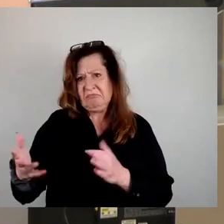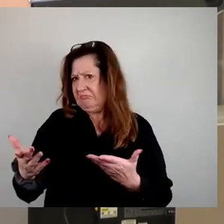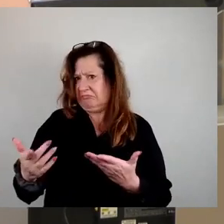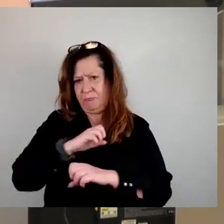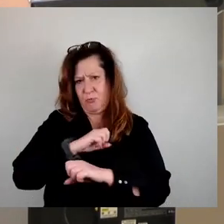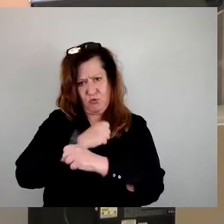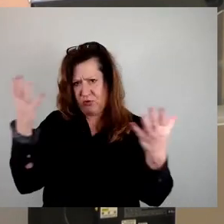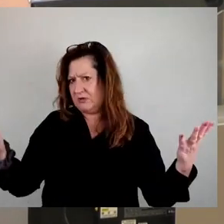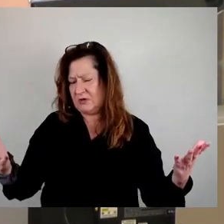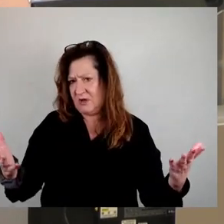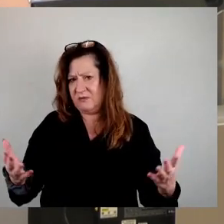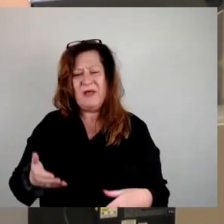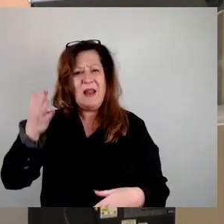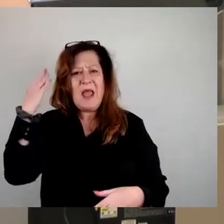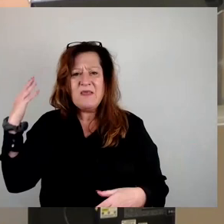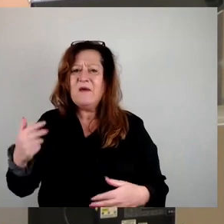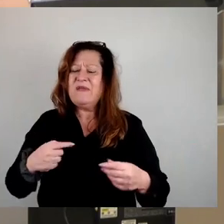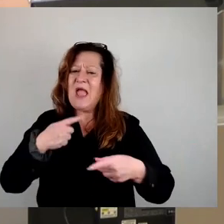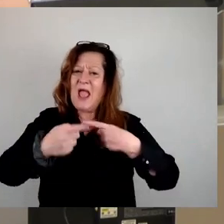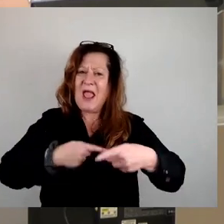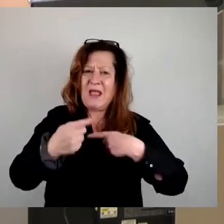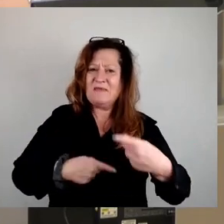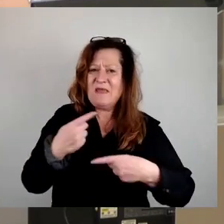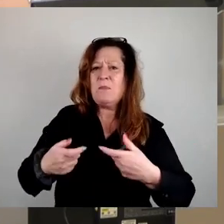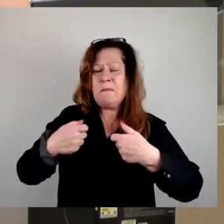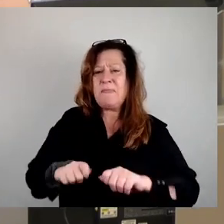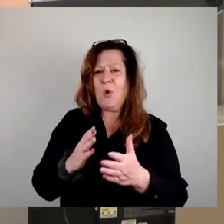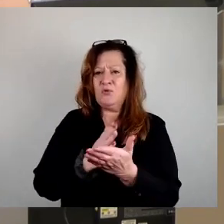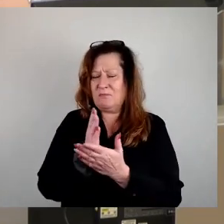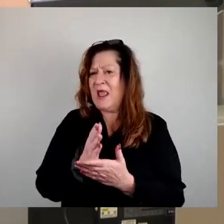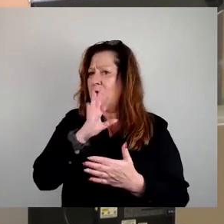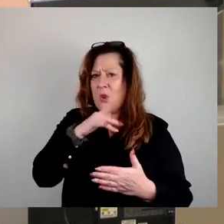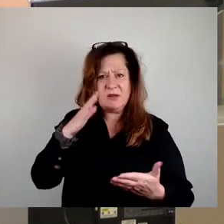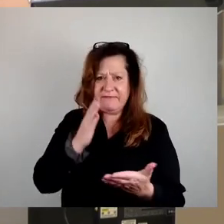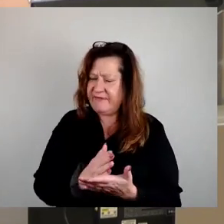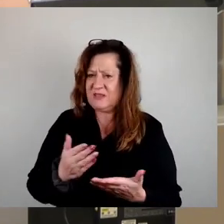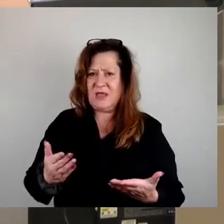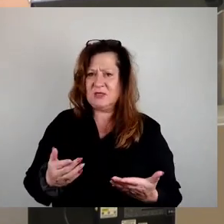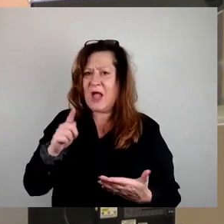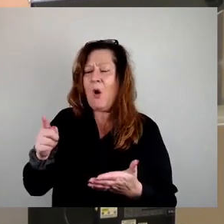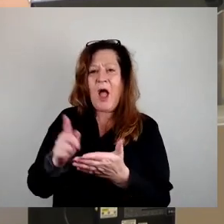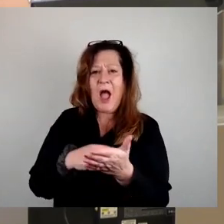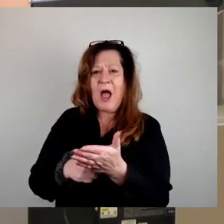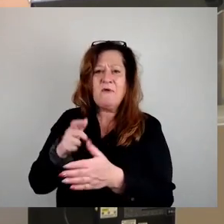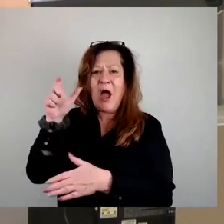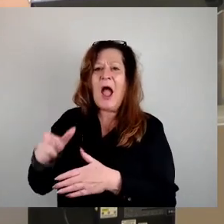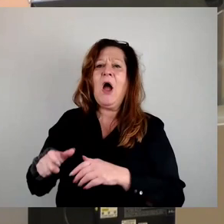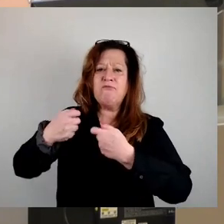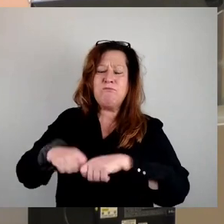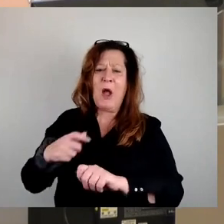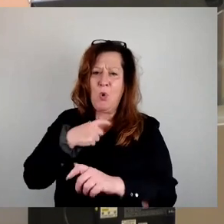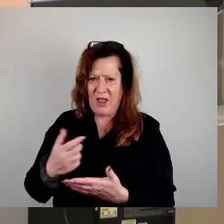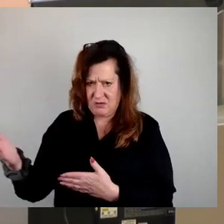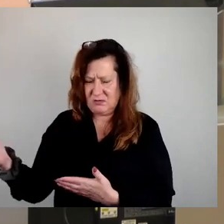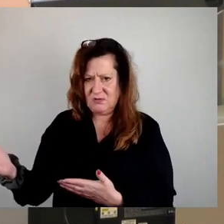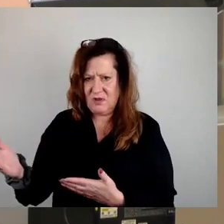es ja schon immer mit der Entwicklung von Bebauungsplänen und überbordenden Anforderungen an Bauherren. Wir hätten ein deutlich geringeres Problem im